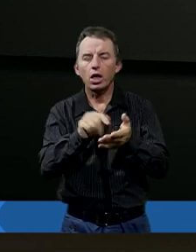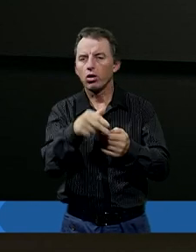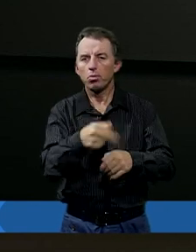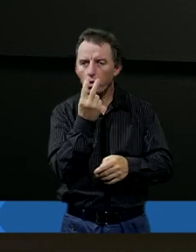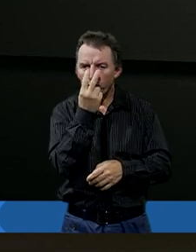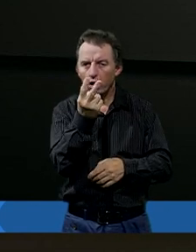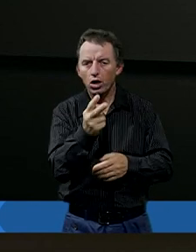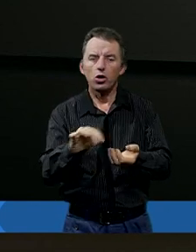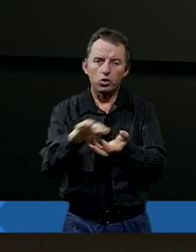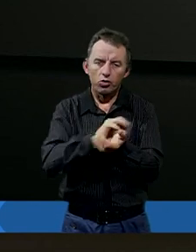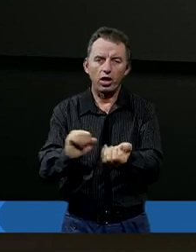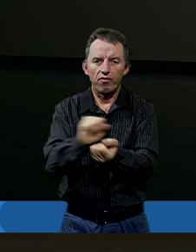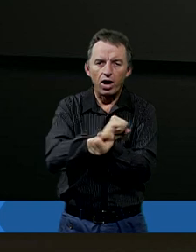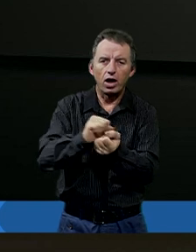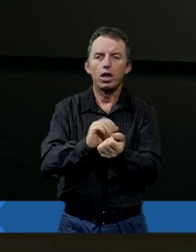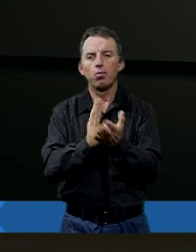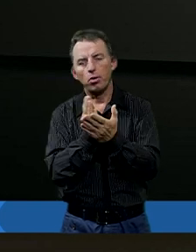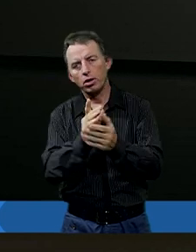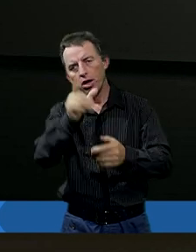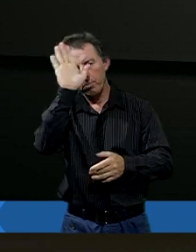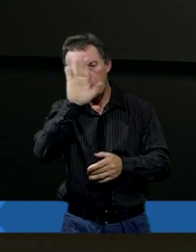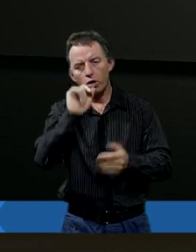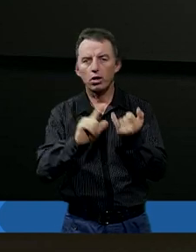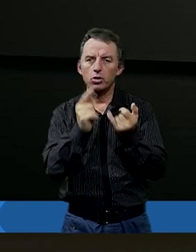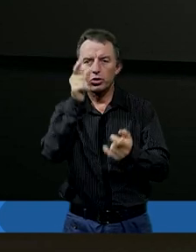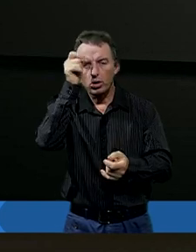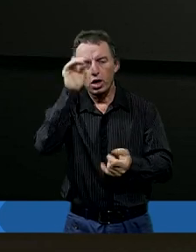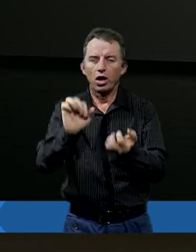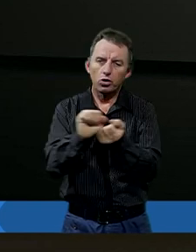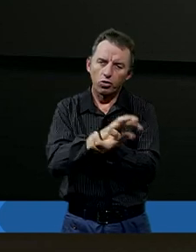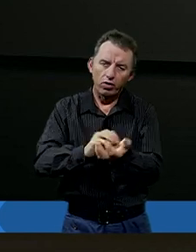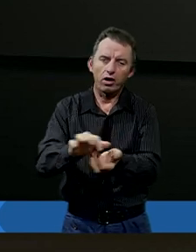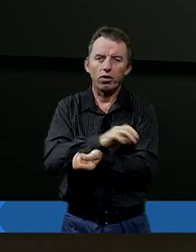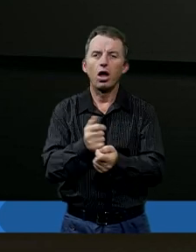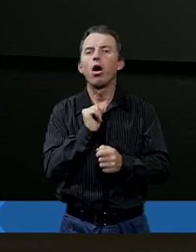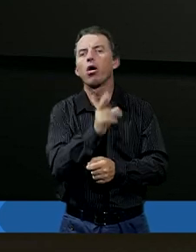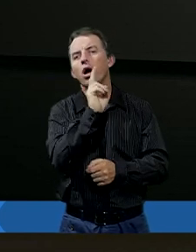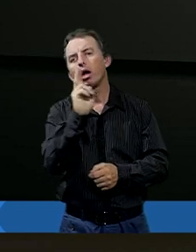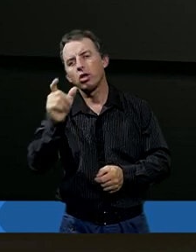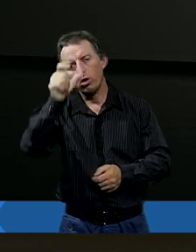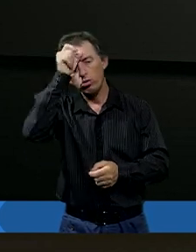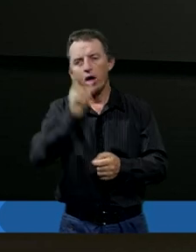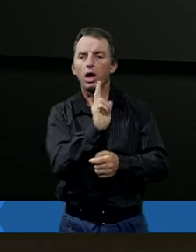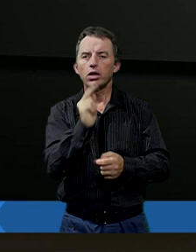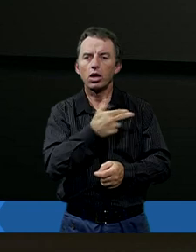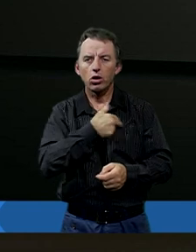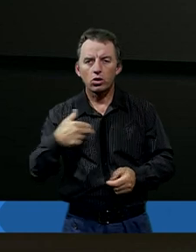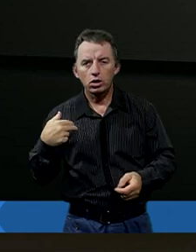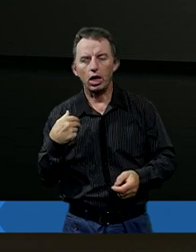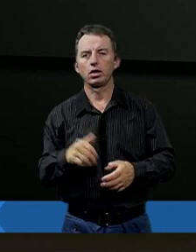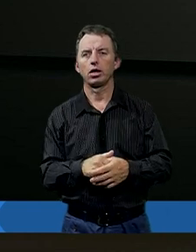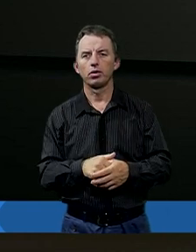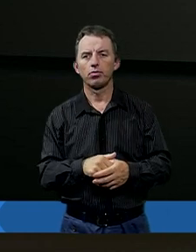Świat walki pomiędzy Bogiem i szatanem. Świat walki o każdego człowieka, o każdego z nas.